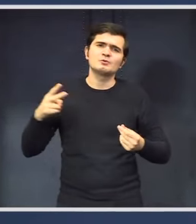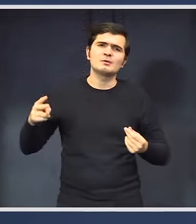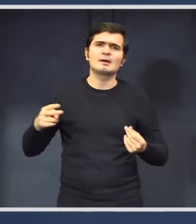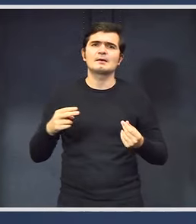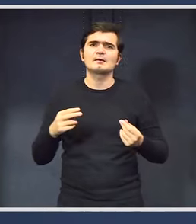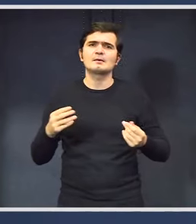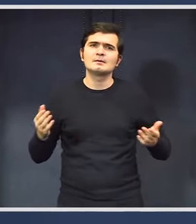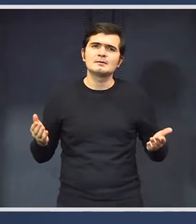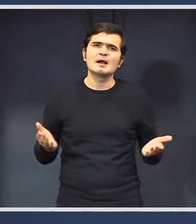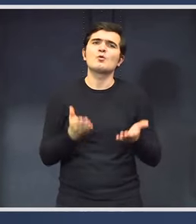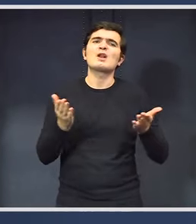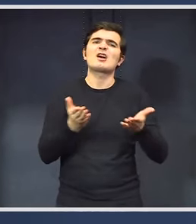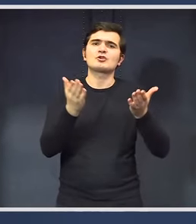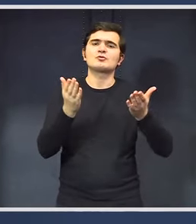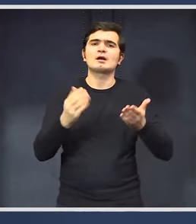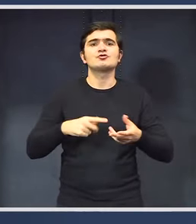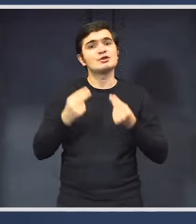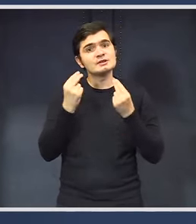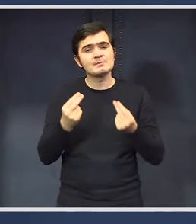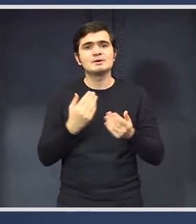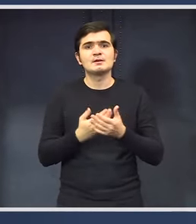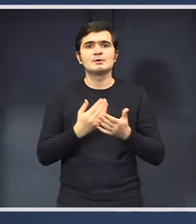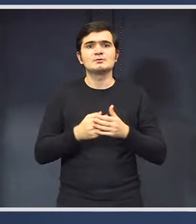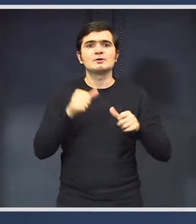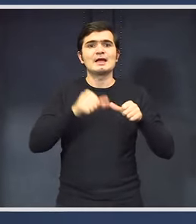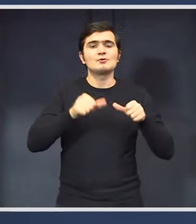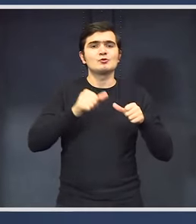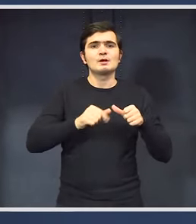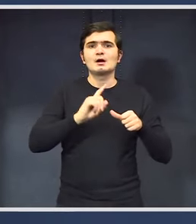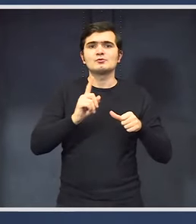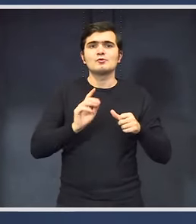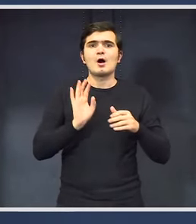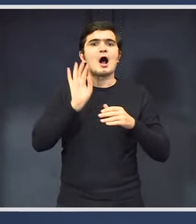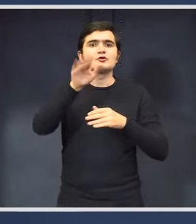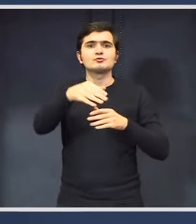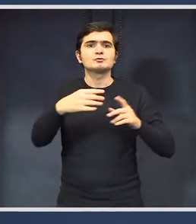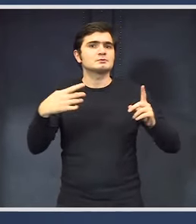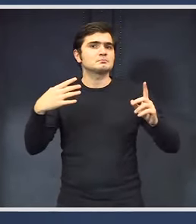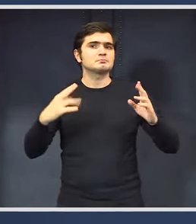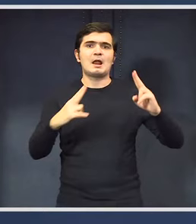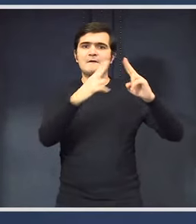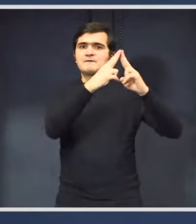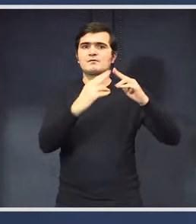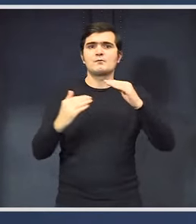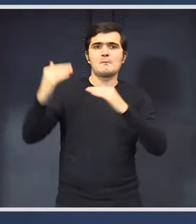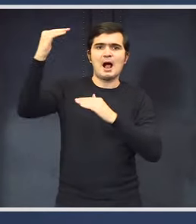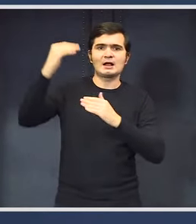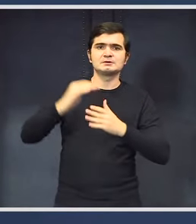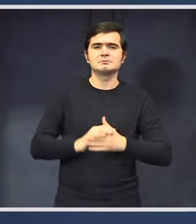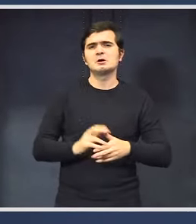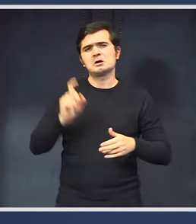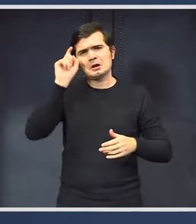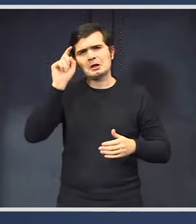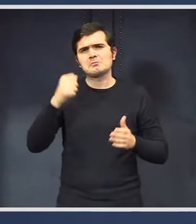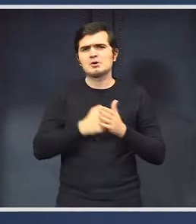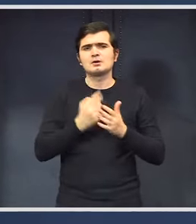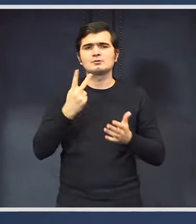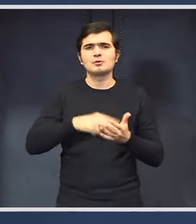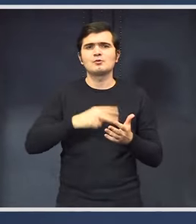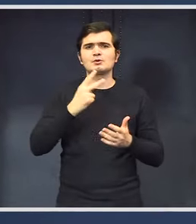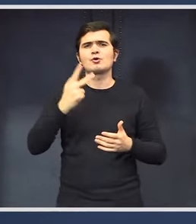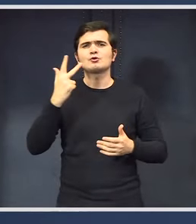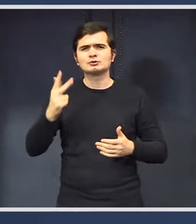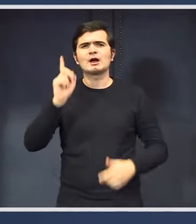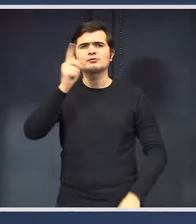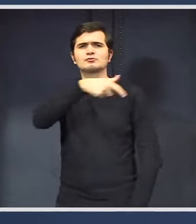Și este bine să fie așa pentru că economia este sub potențial. Va rămâne stimulativă, cred eu, până în 2023, când